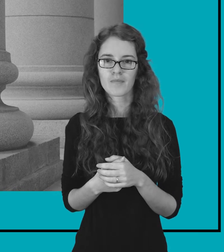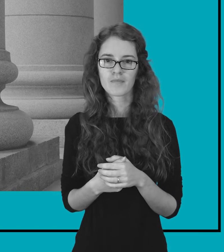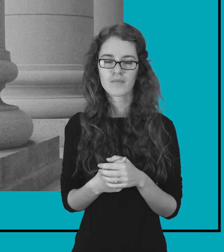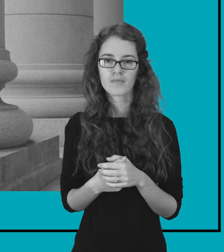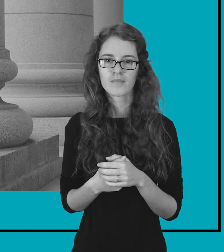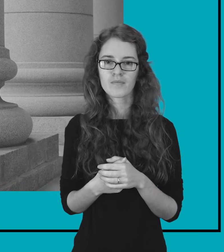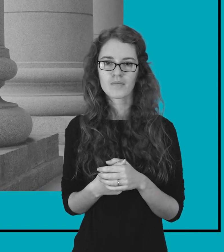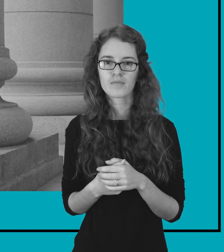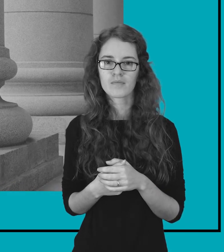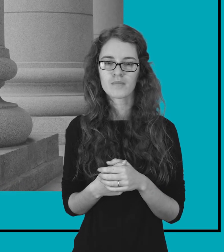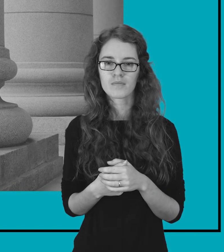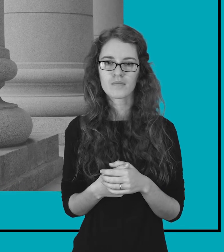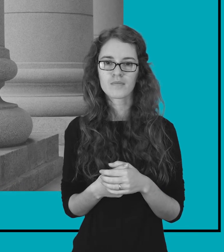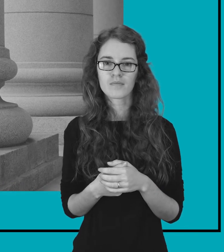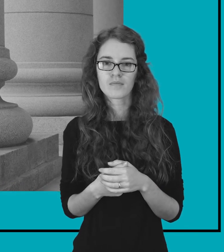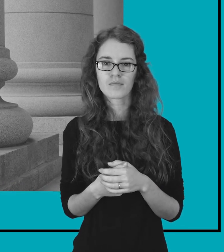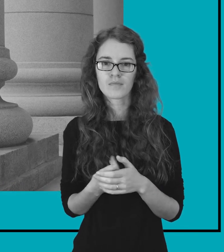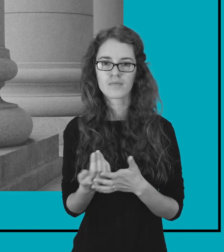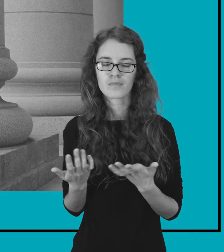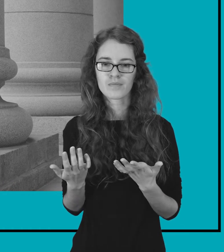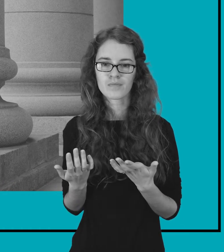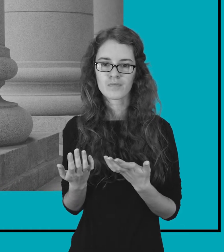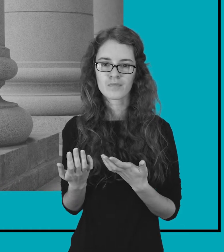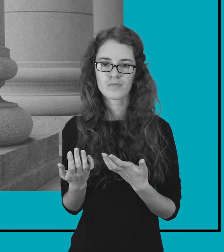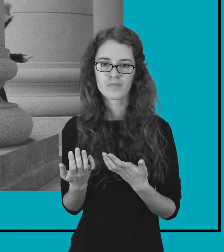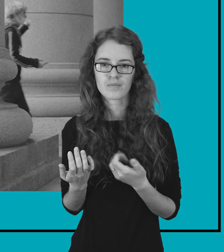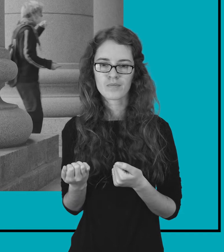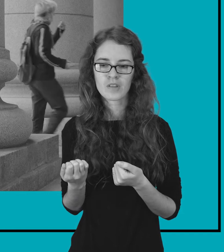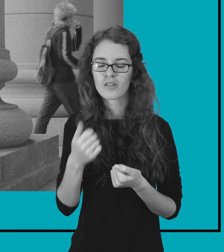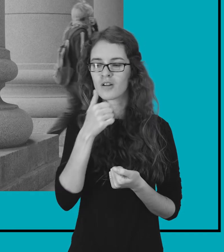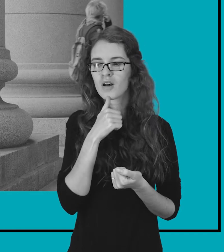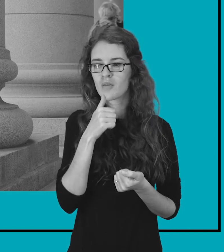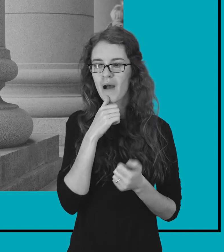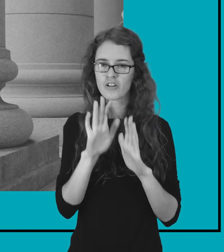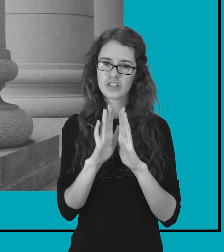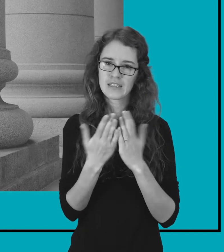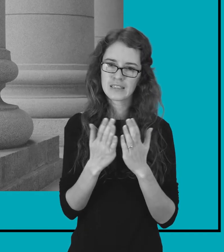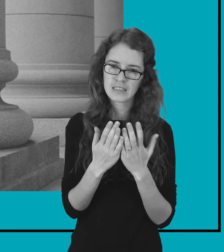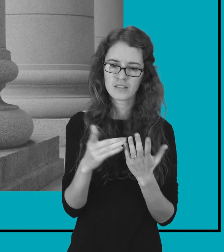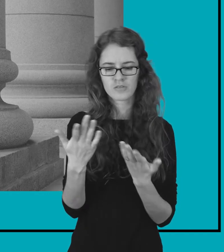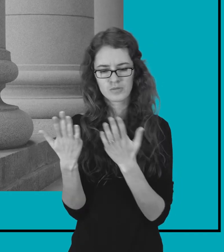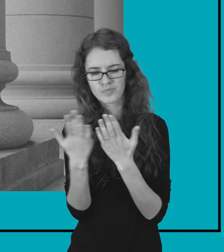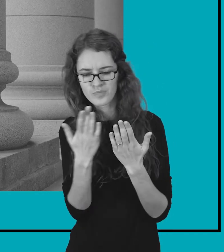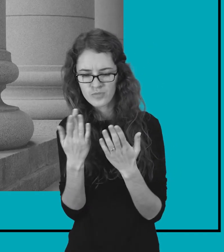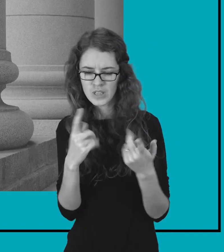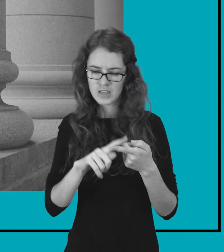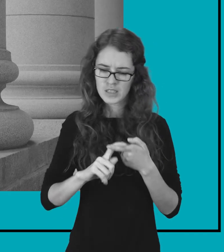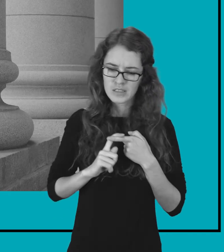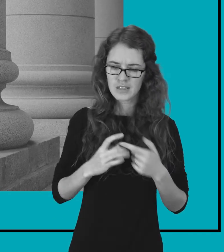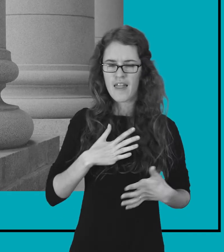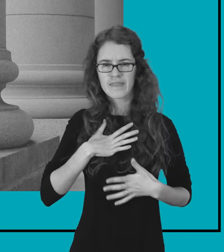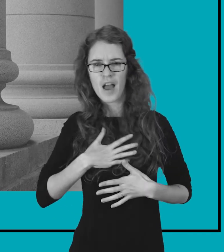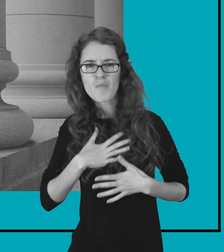knygas, kurios kažkiek galbūt erzina, dirgina